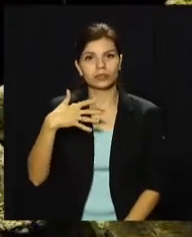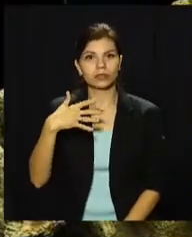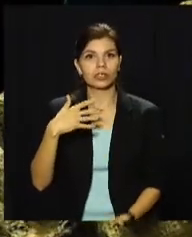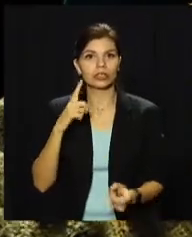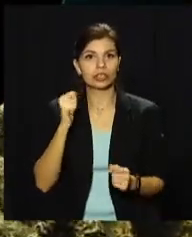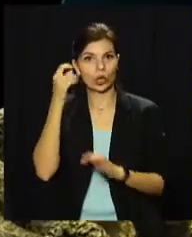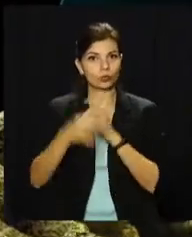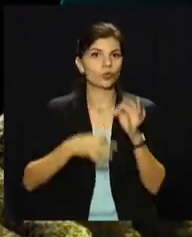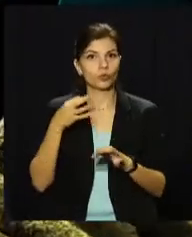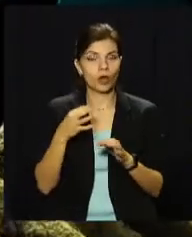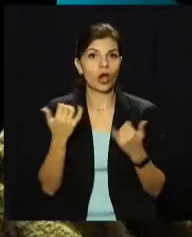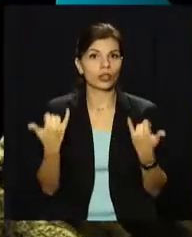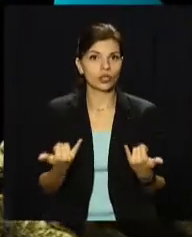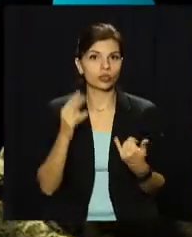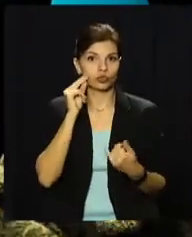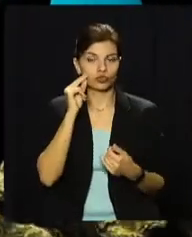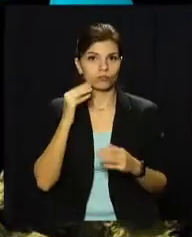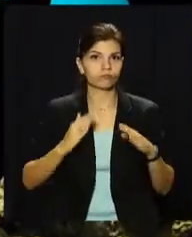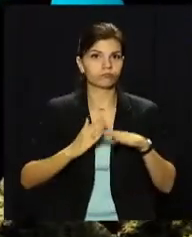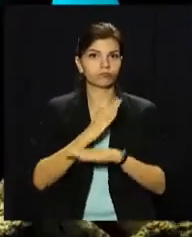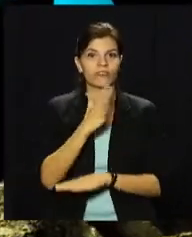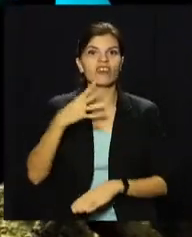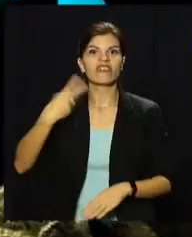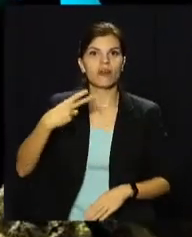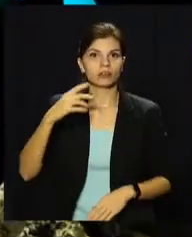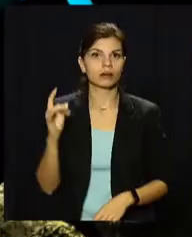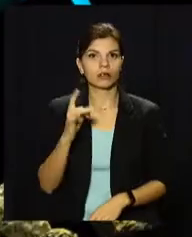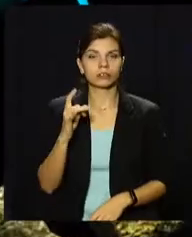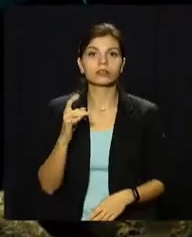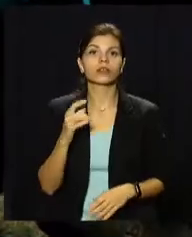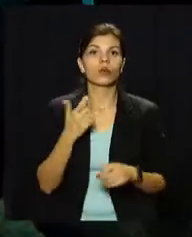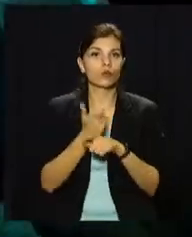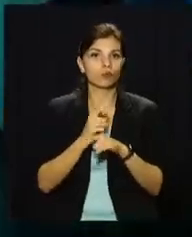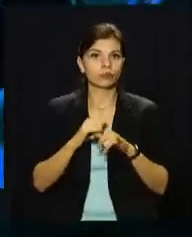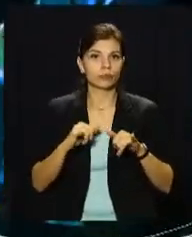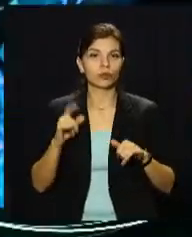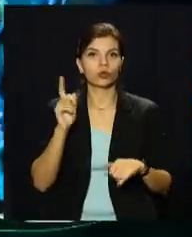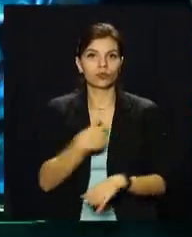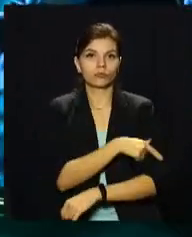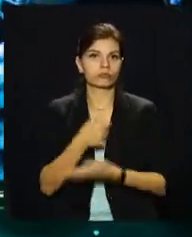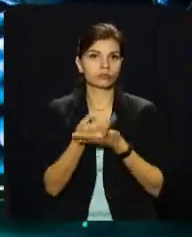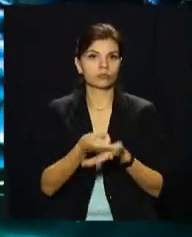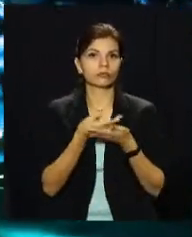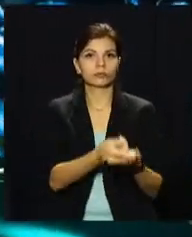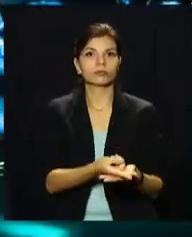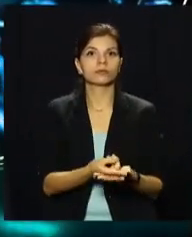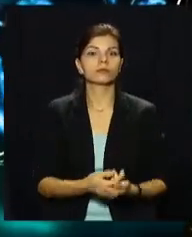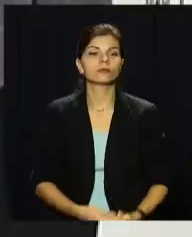випадків за добу. Нині цифри зросли в 20-ро. Постійно збільшується і кількість госпіталізованих.